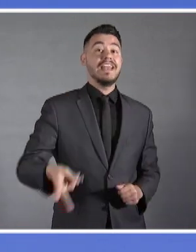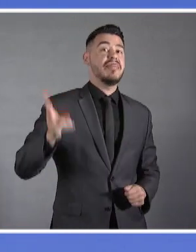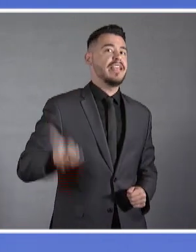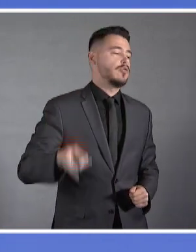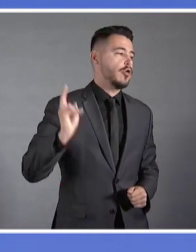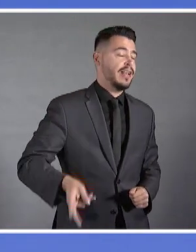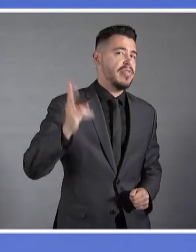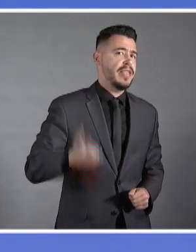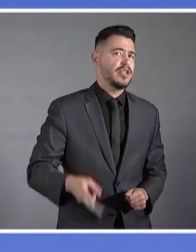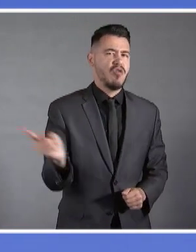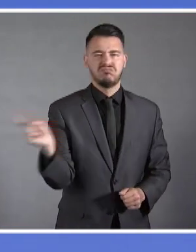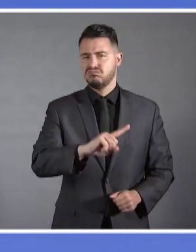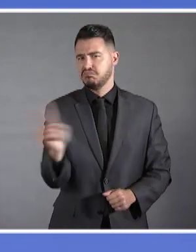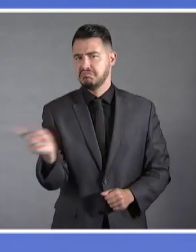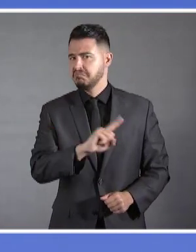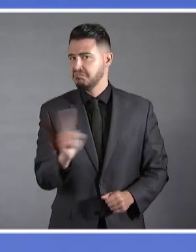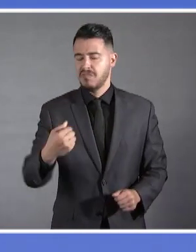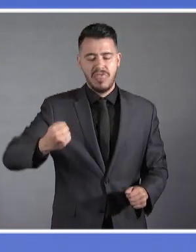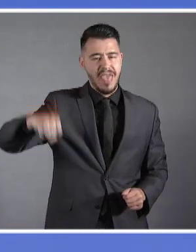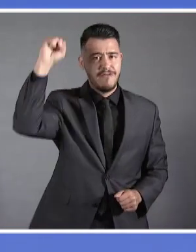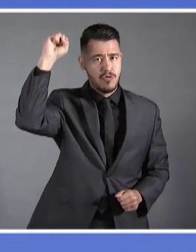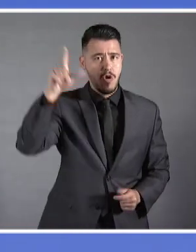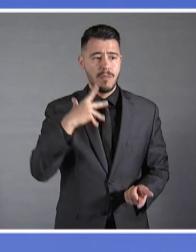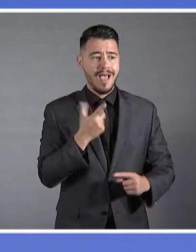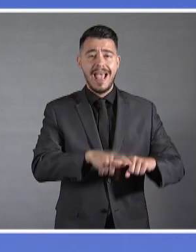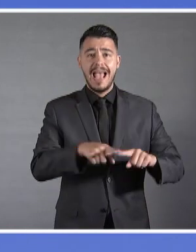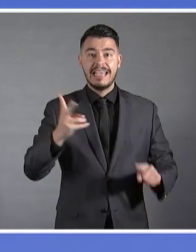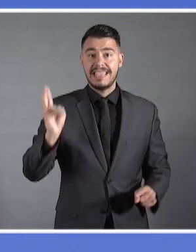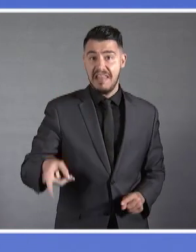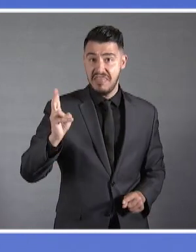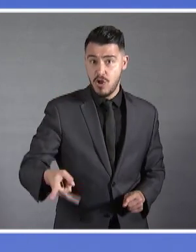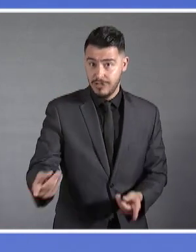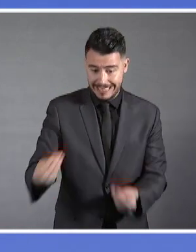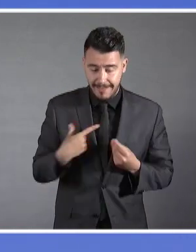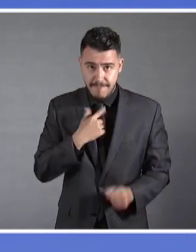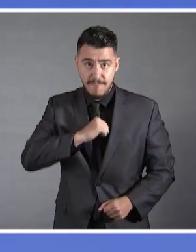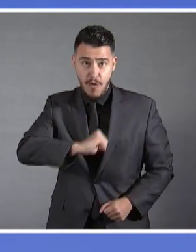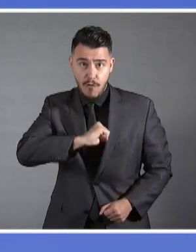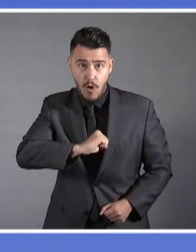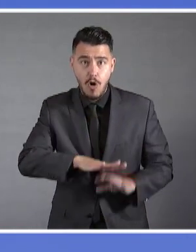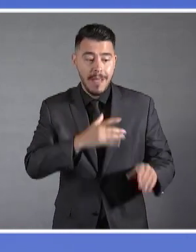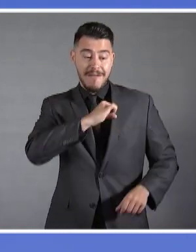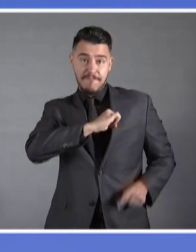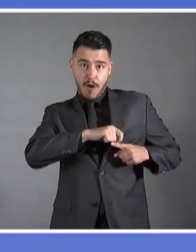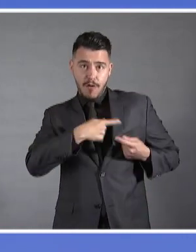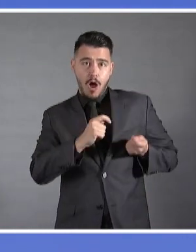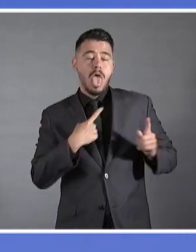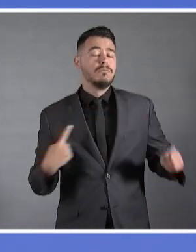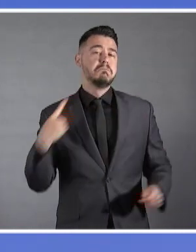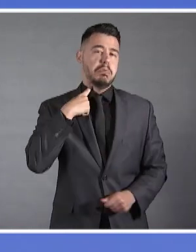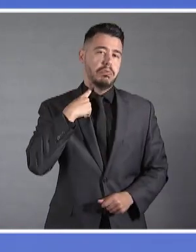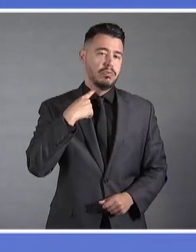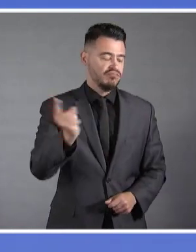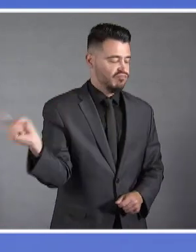φορές έχω πει, όταν απειλείσαι φοβάσαι και όταν φοβάσαι ητάσαι. Ο Κυριάκος